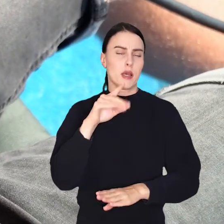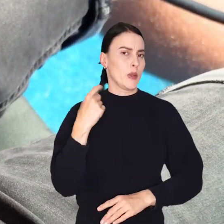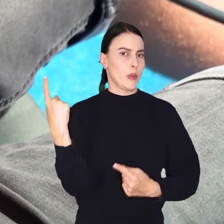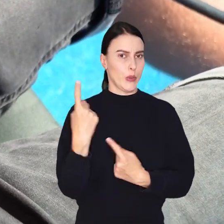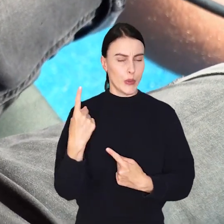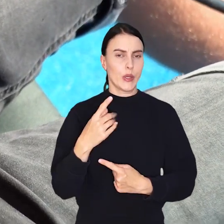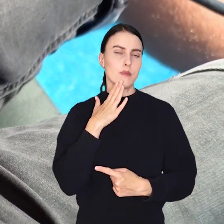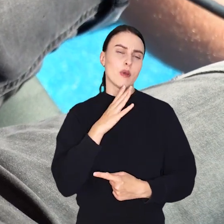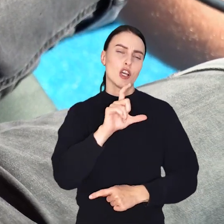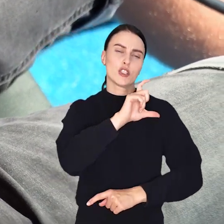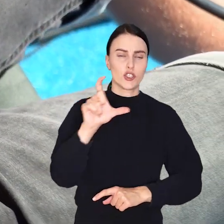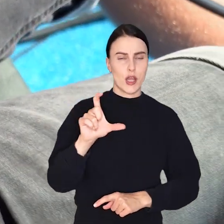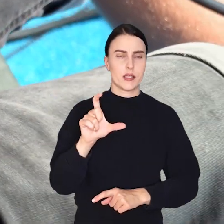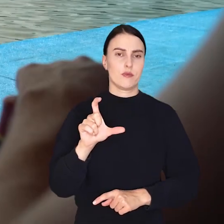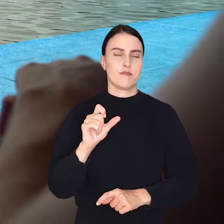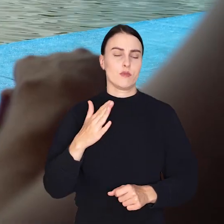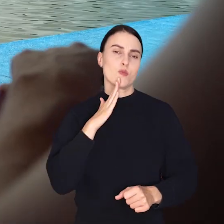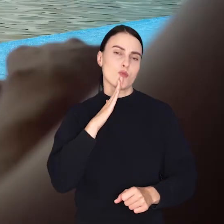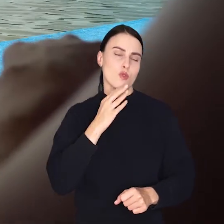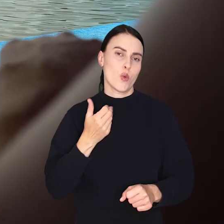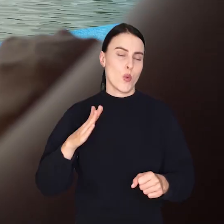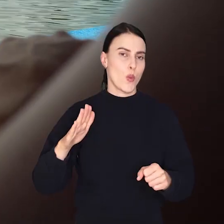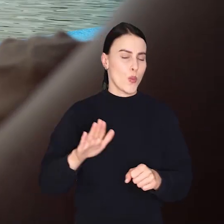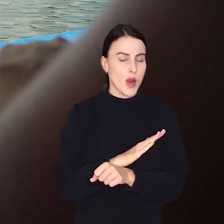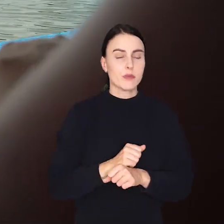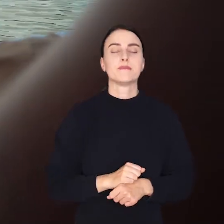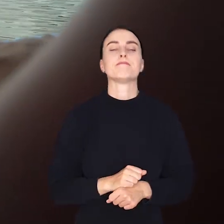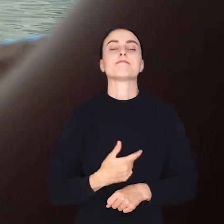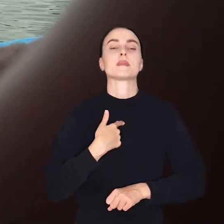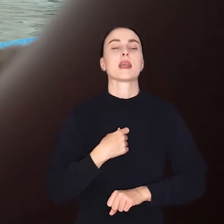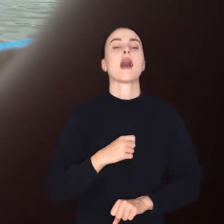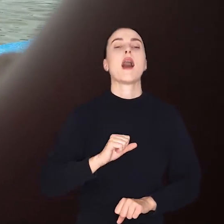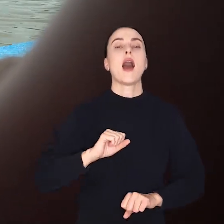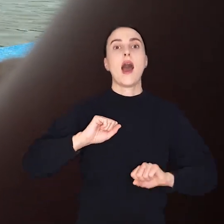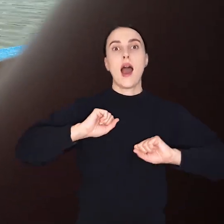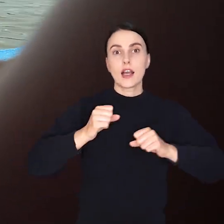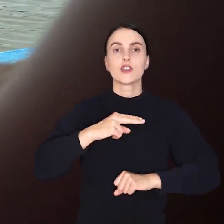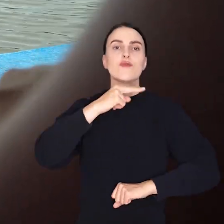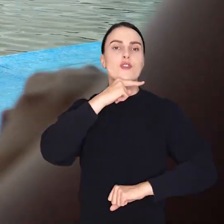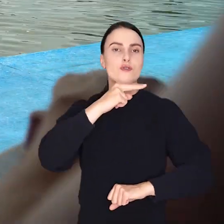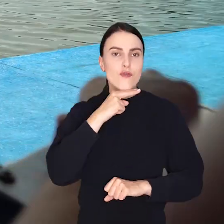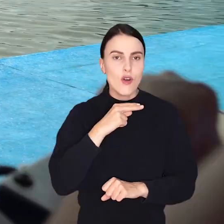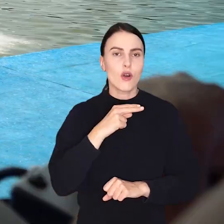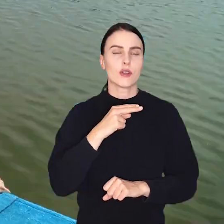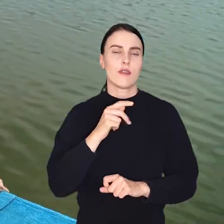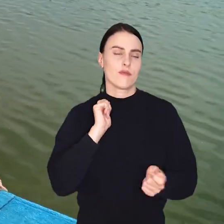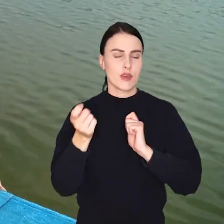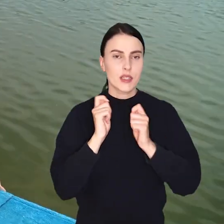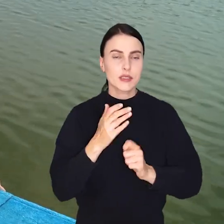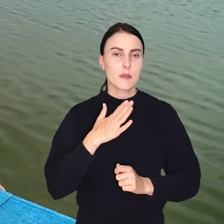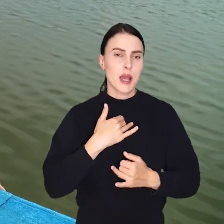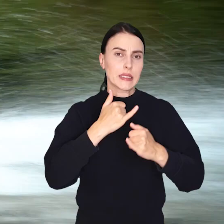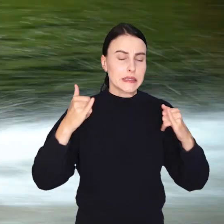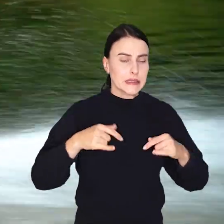świetnym urozmaiceniem słonecznych dni. W naszej nowej serii Aktywne wakacje na wodzie na tapet wzięliśmy m.in.